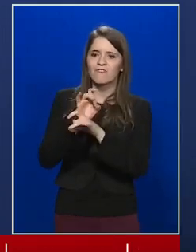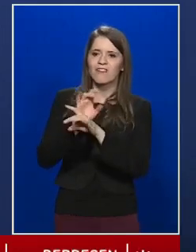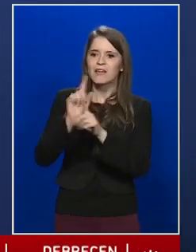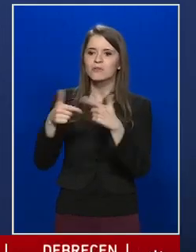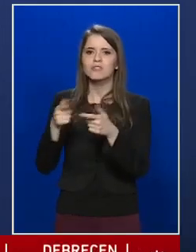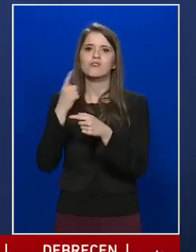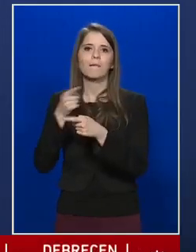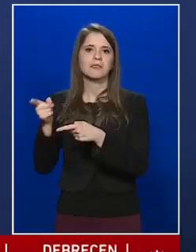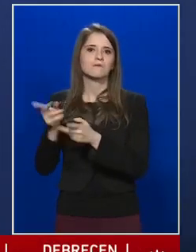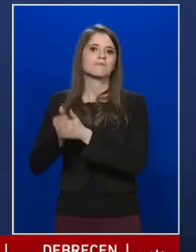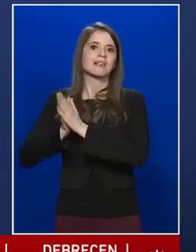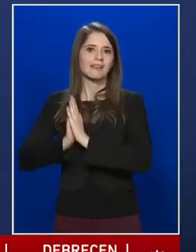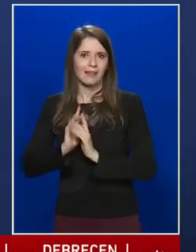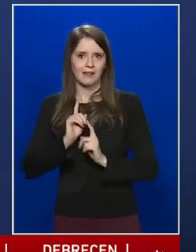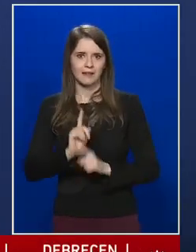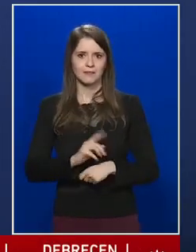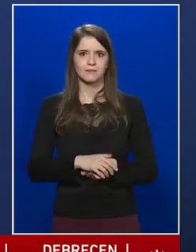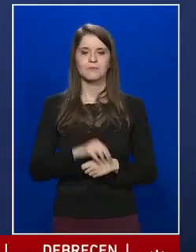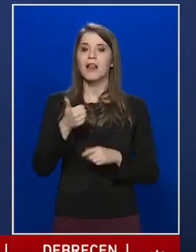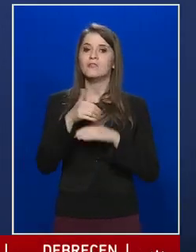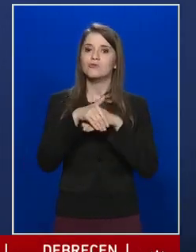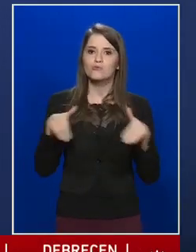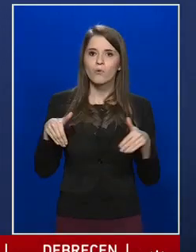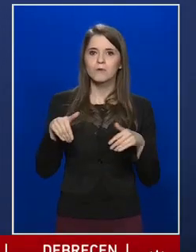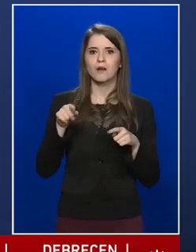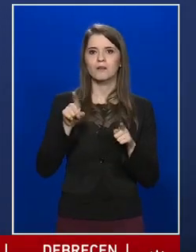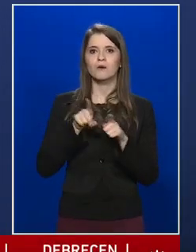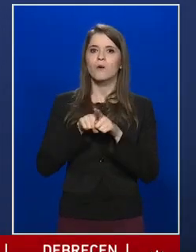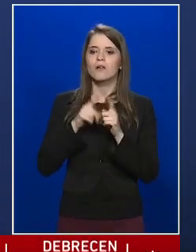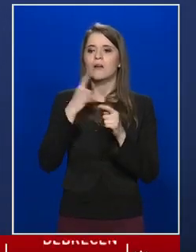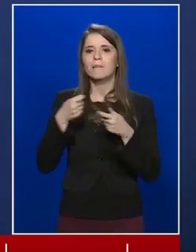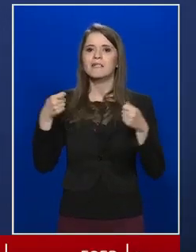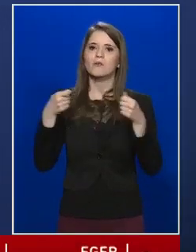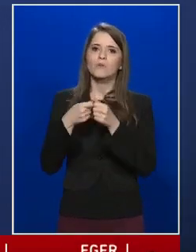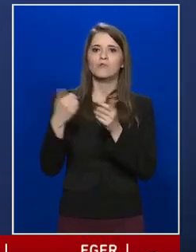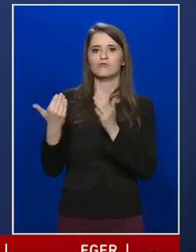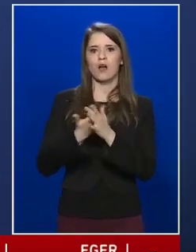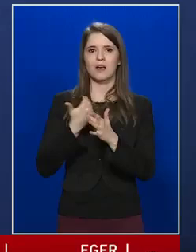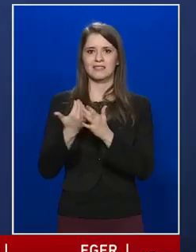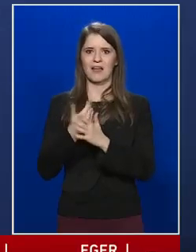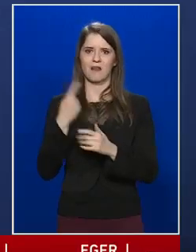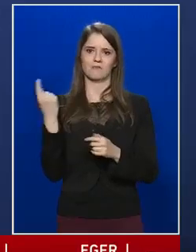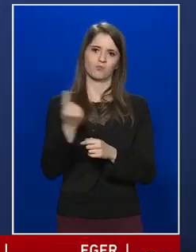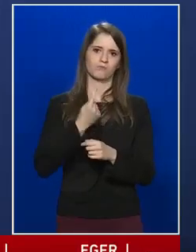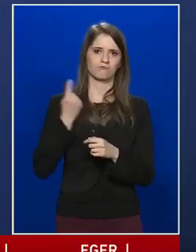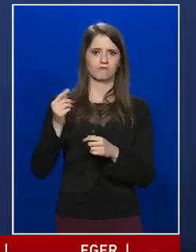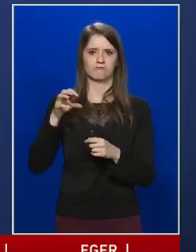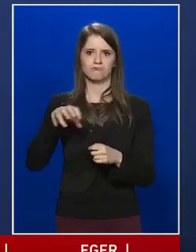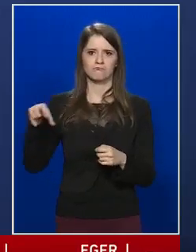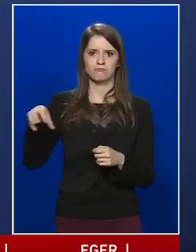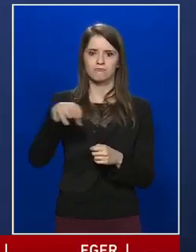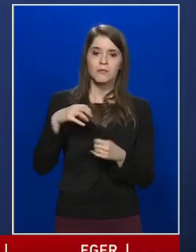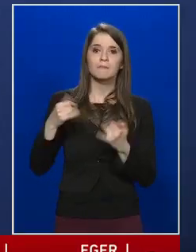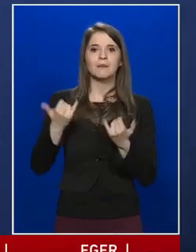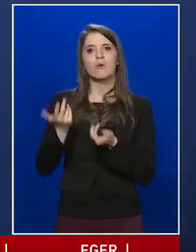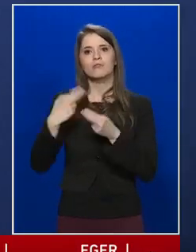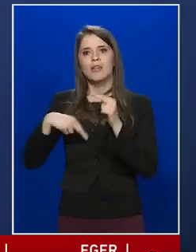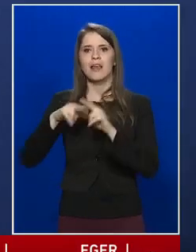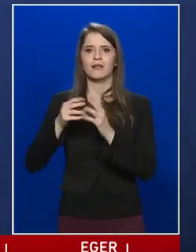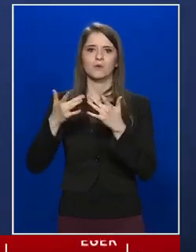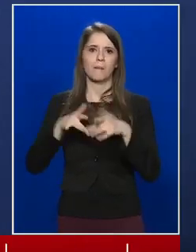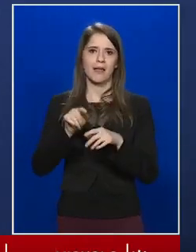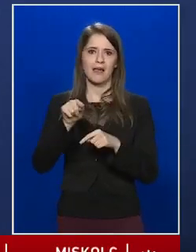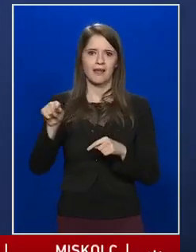kérnek, elsősorban azokat, amelyek közös használatúak, hiszen most a legtöbb helyen